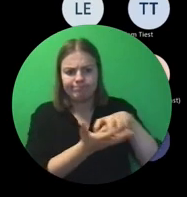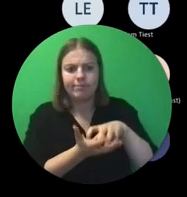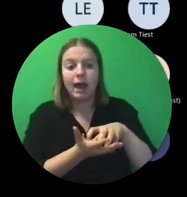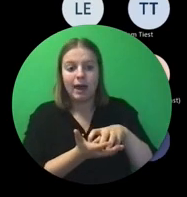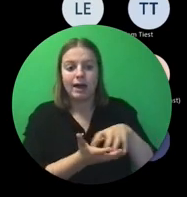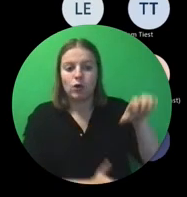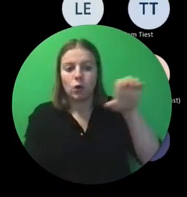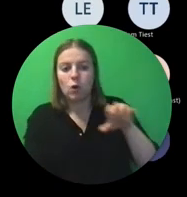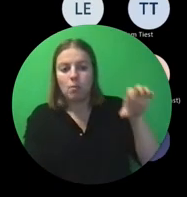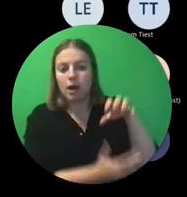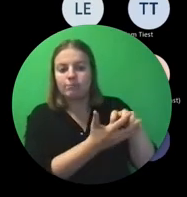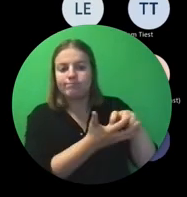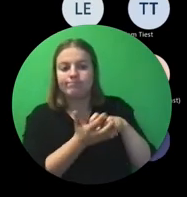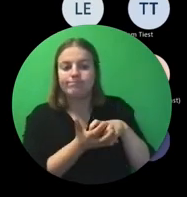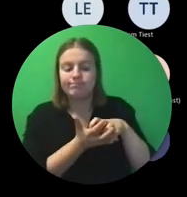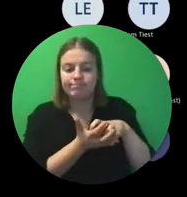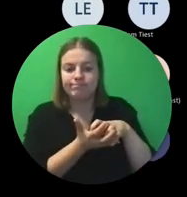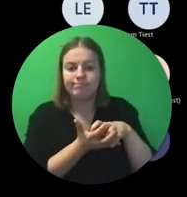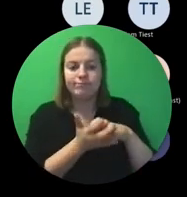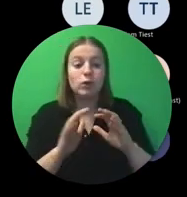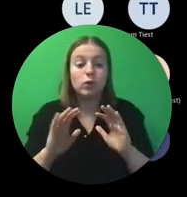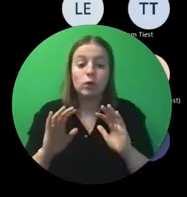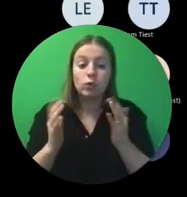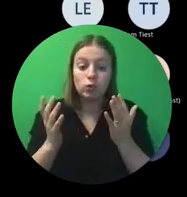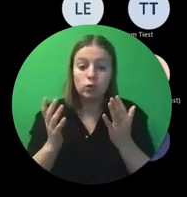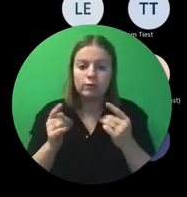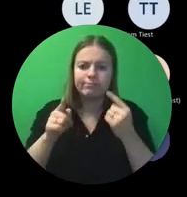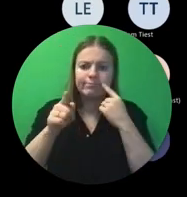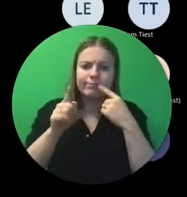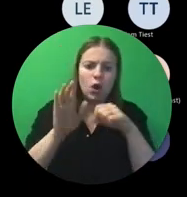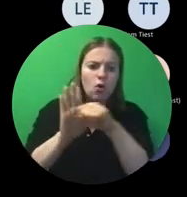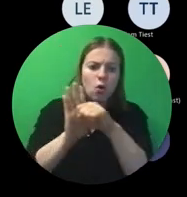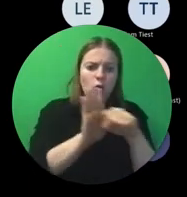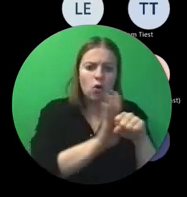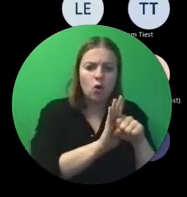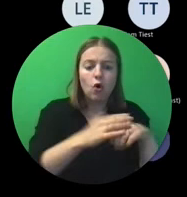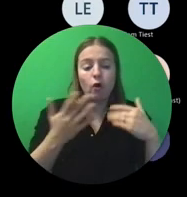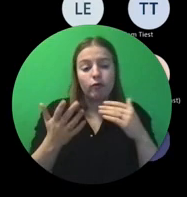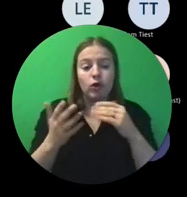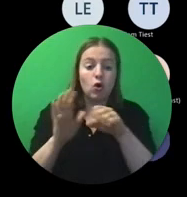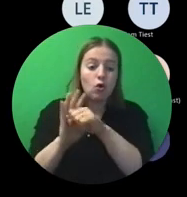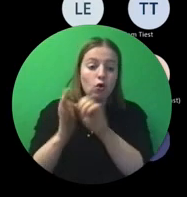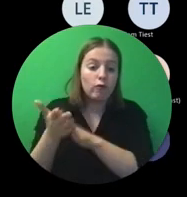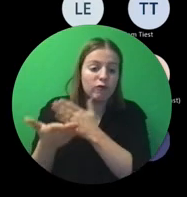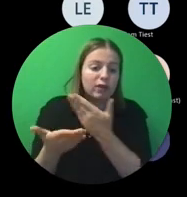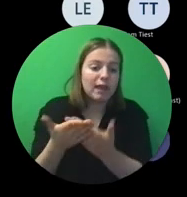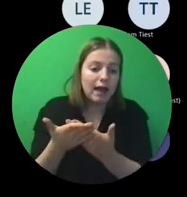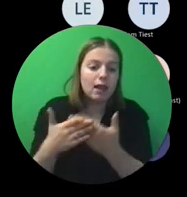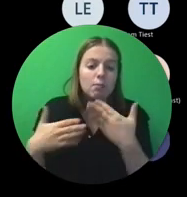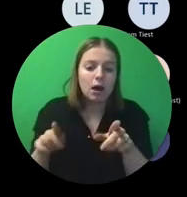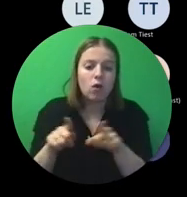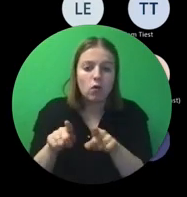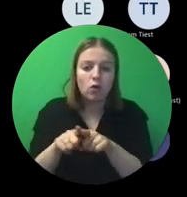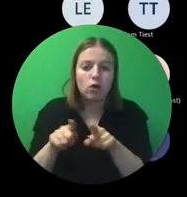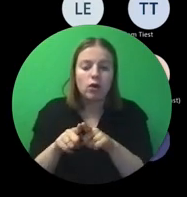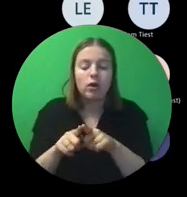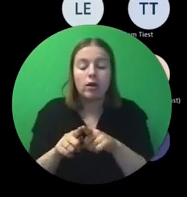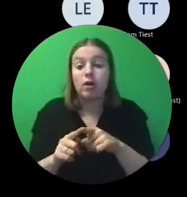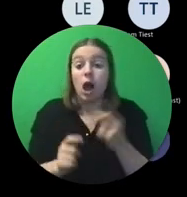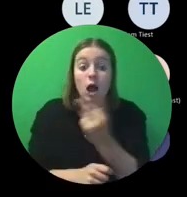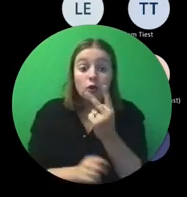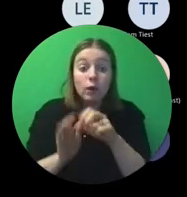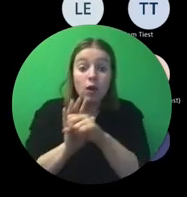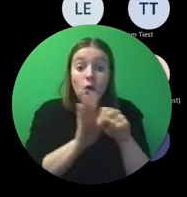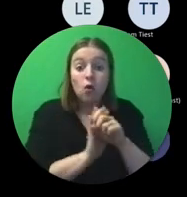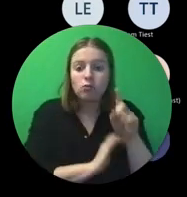komt. Je doet dat aan de hand van deze logo's of een vertaling daarvan. Dus niet allebei de logo's, je mag een van